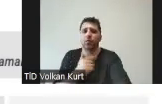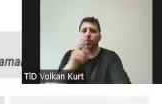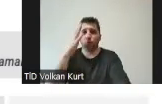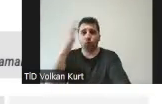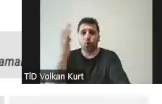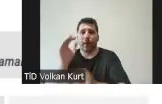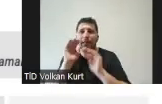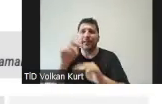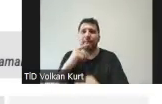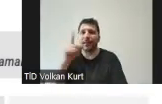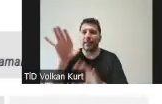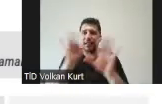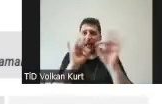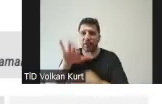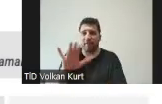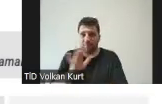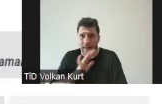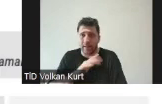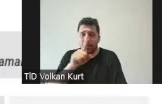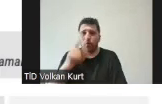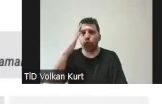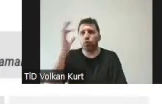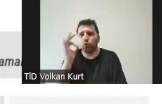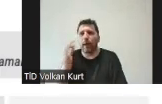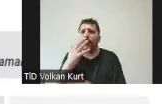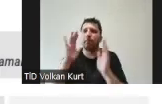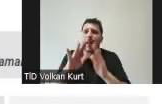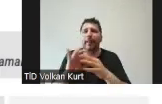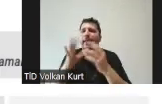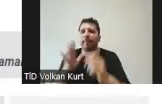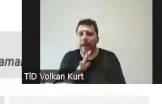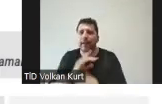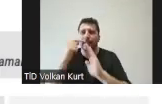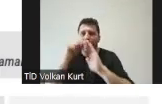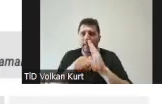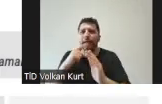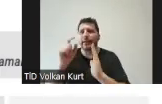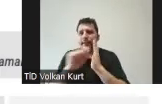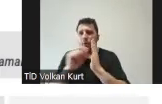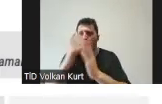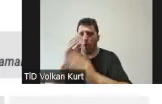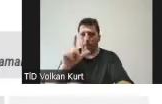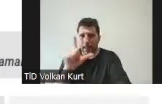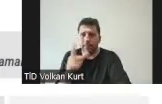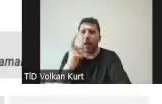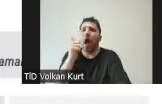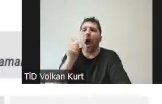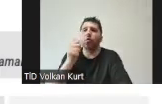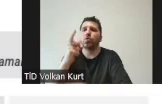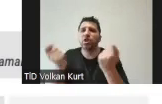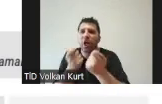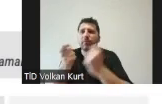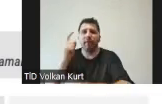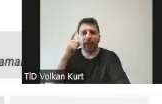desteği gibi bir tercihiniz söz konusuysa da uzmandan beklentilerinizi detaylı bir şekilde yazmanız, açgınlık bir çalışmayı